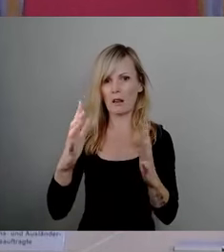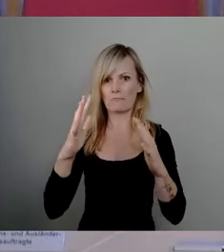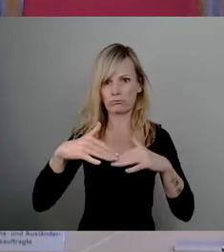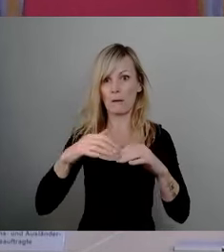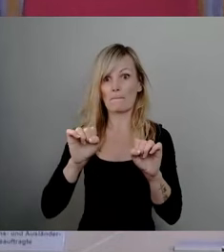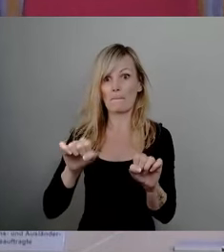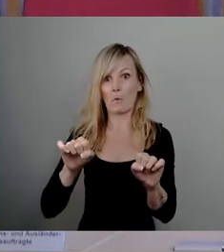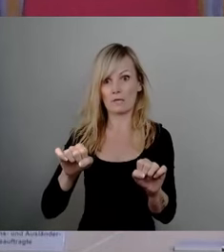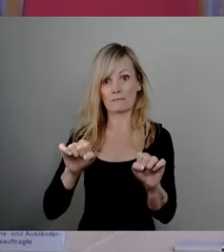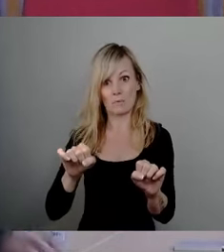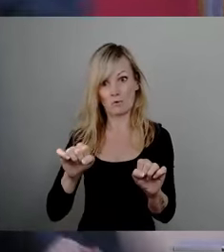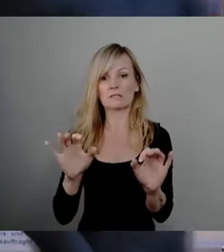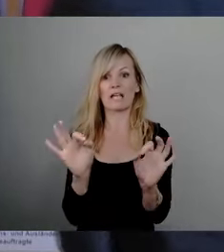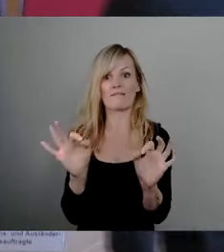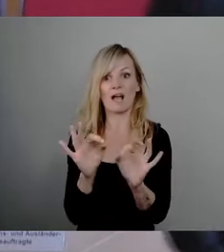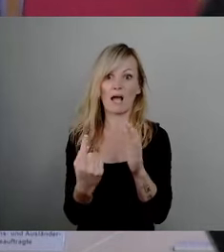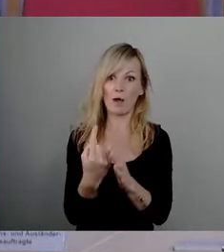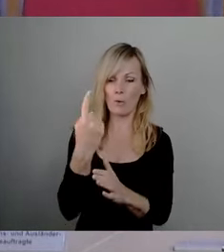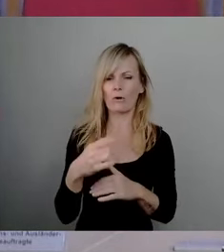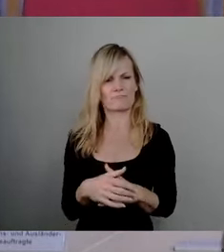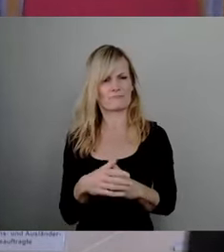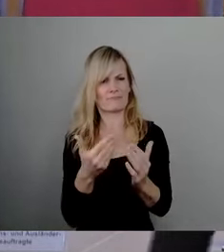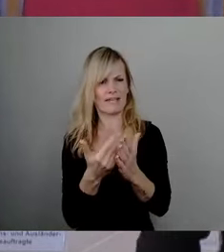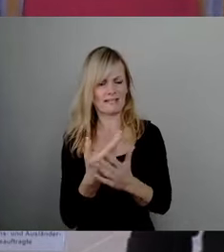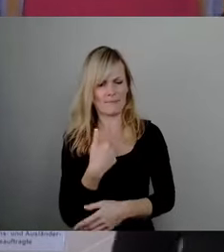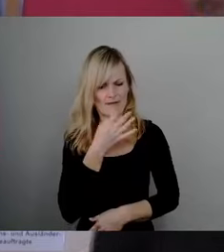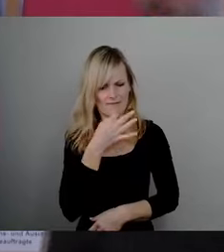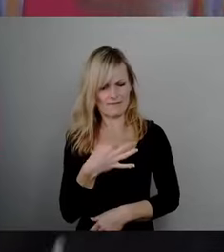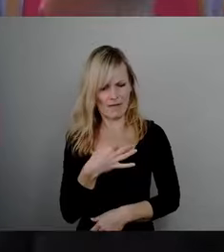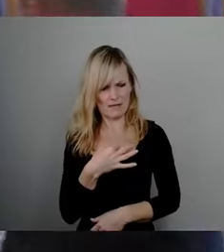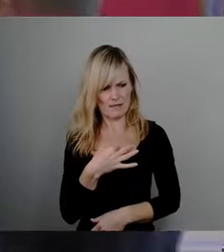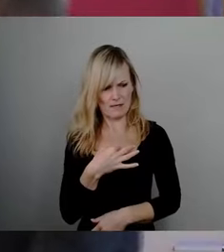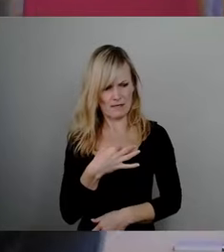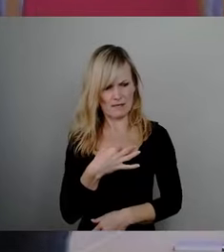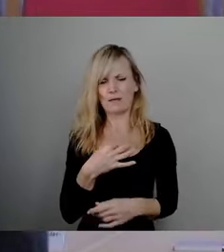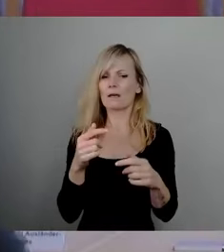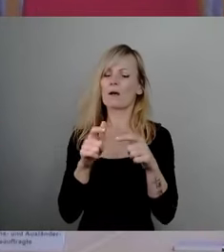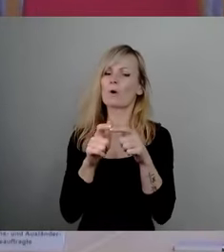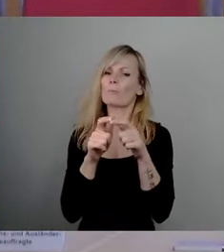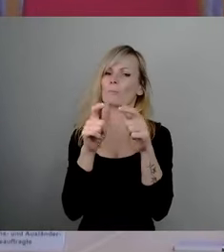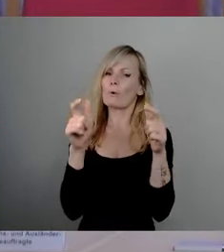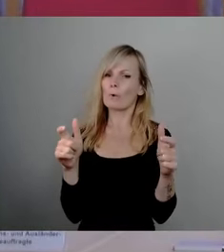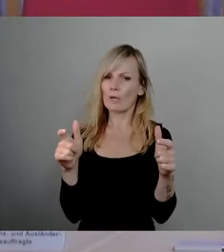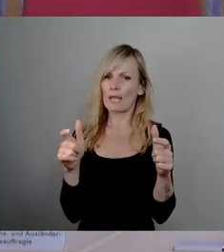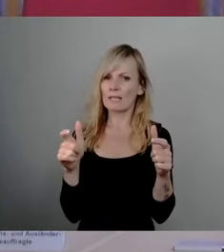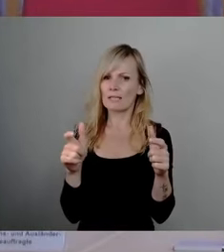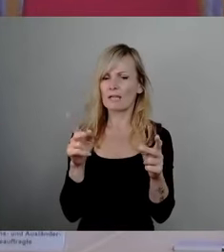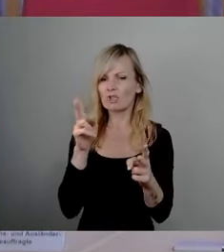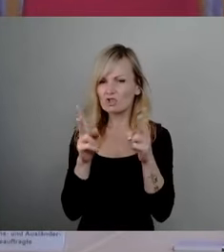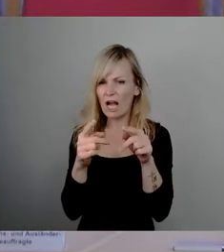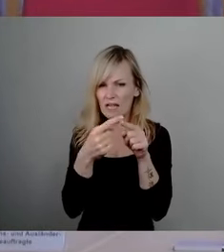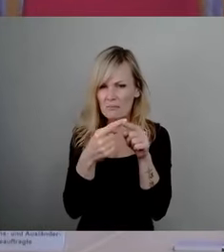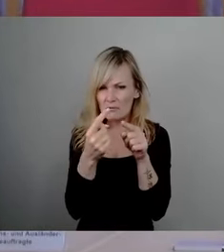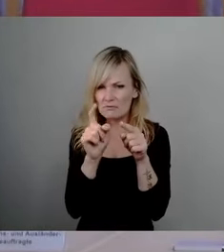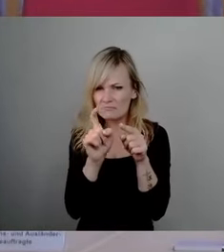Deswegen stellt sich uns die Frage, welche Rolle die Brückenschäden, die in den Gutachten angeführt worden sind. Und ich sage